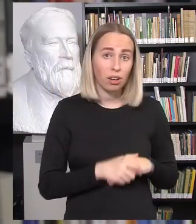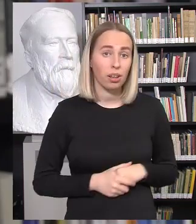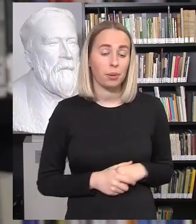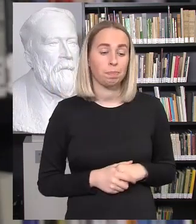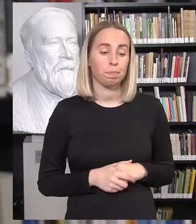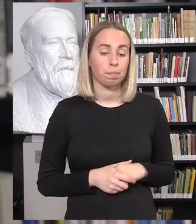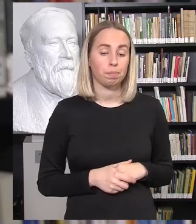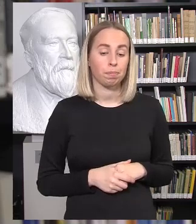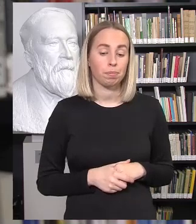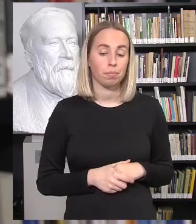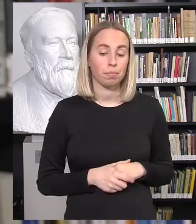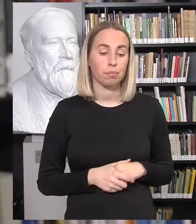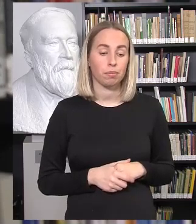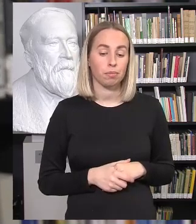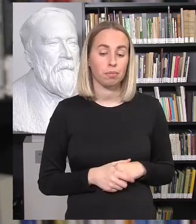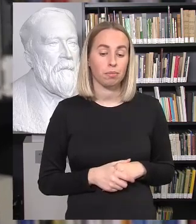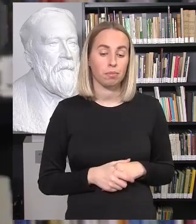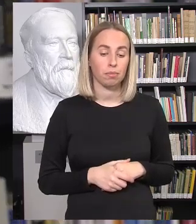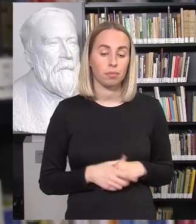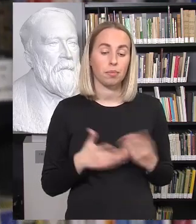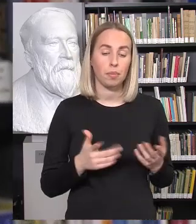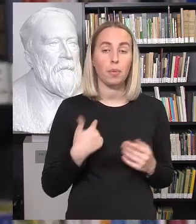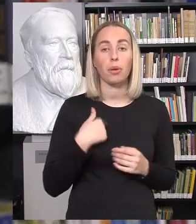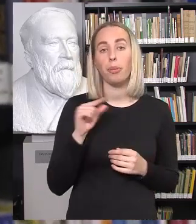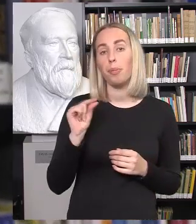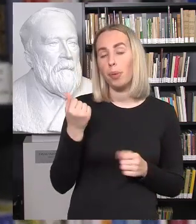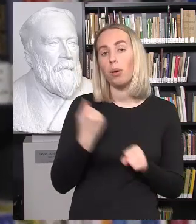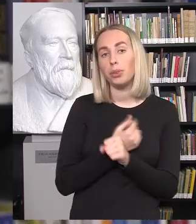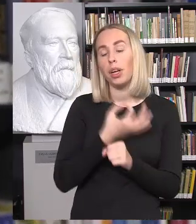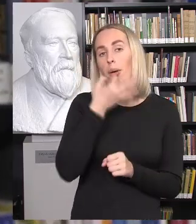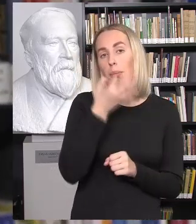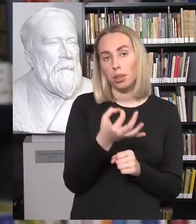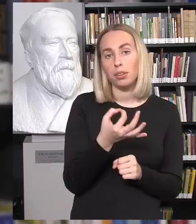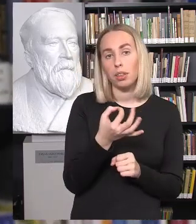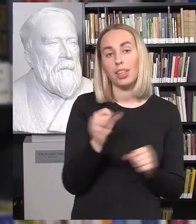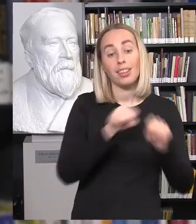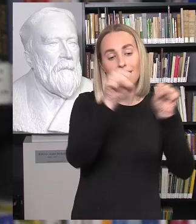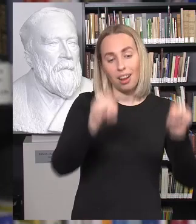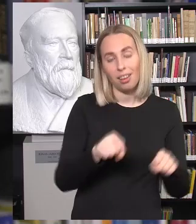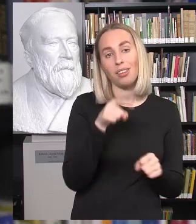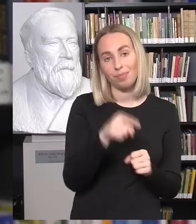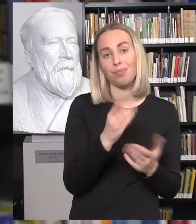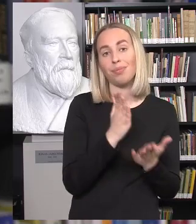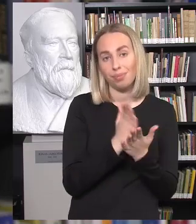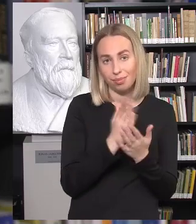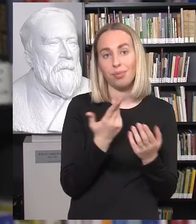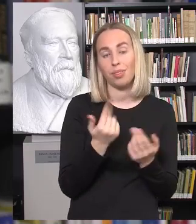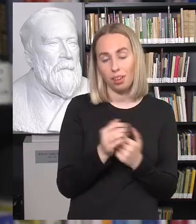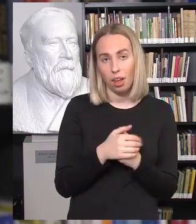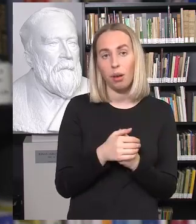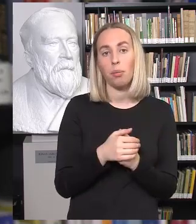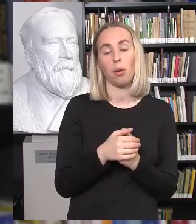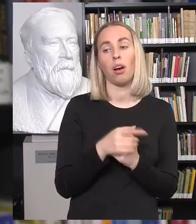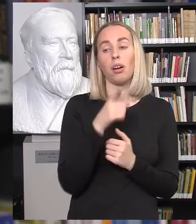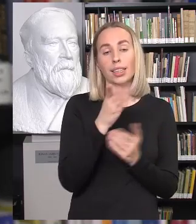reiktų pasakyti, kad strategijos yra viena, taip svarbu, tai užduoda krypti, bet aš manau,